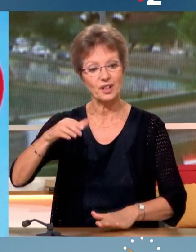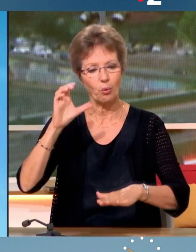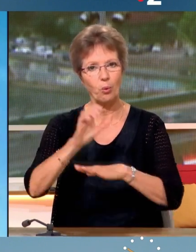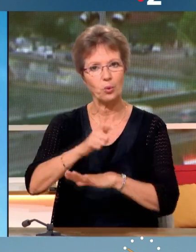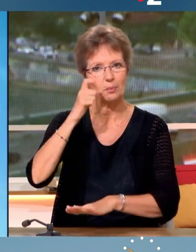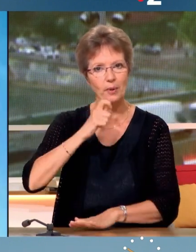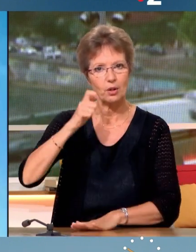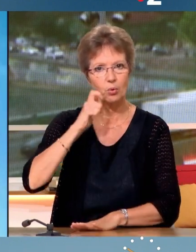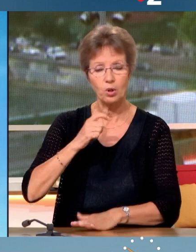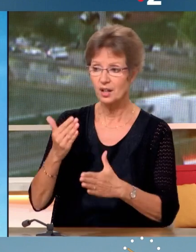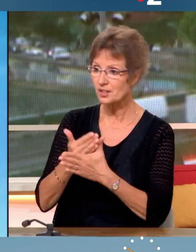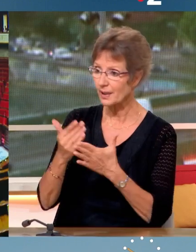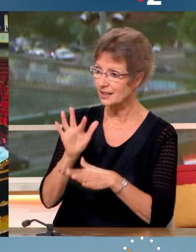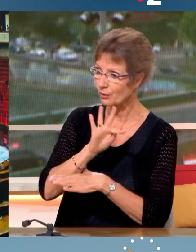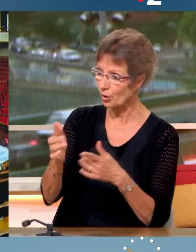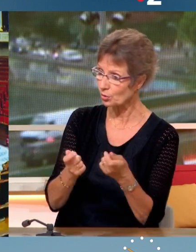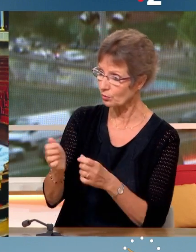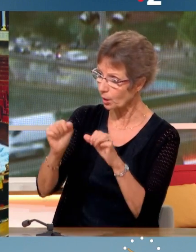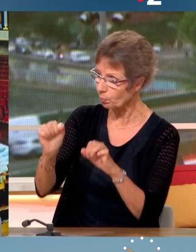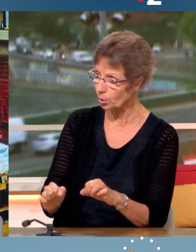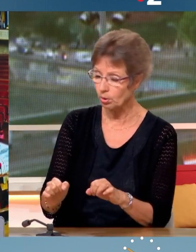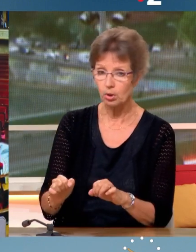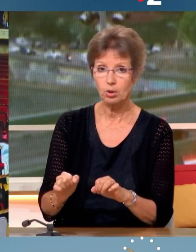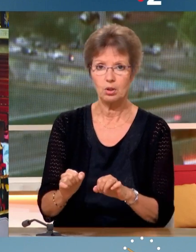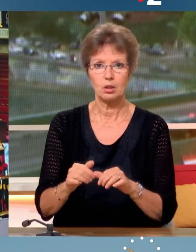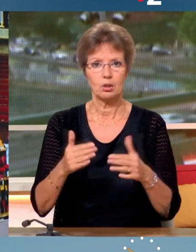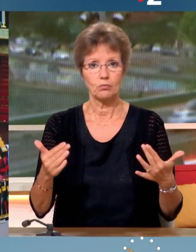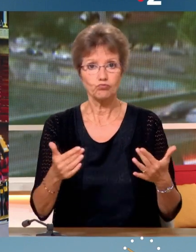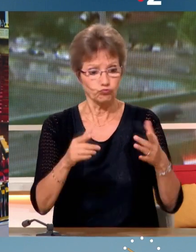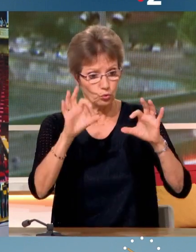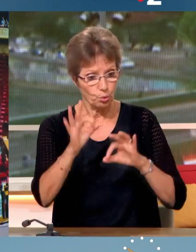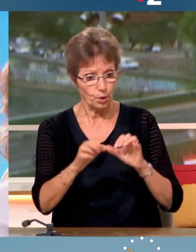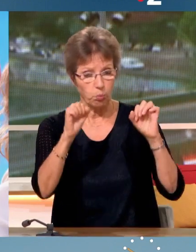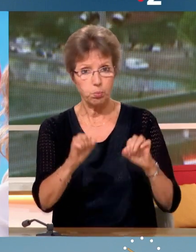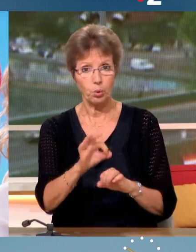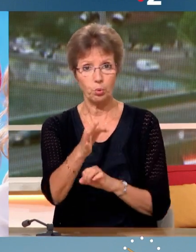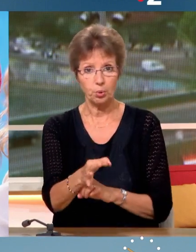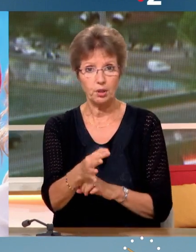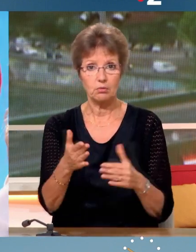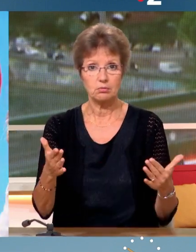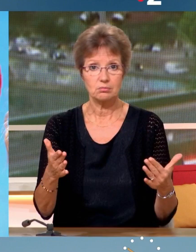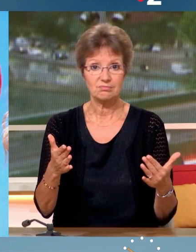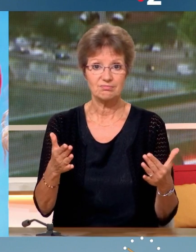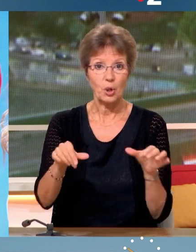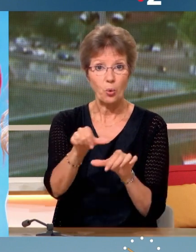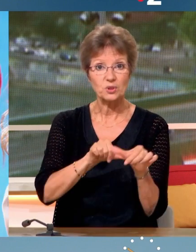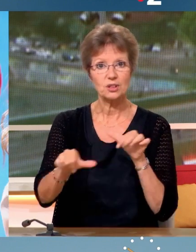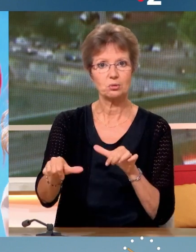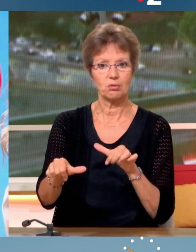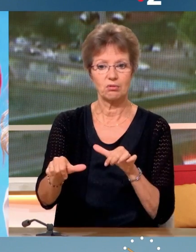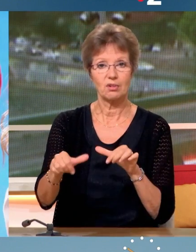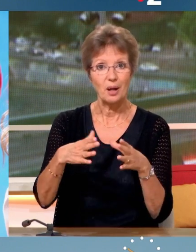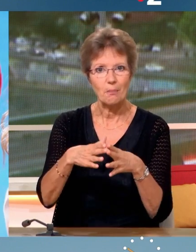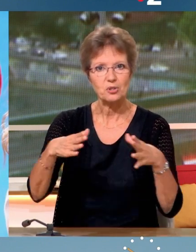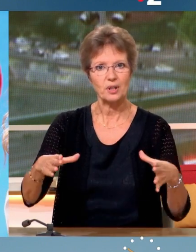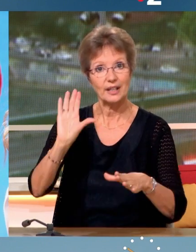France est ingouvernable ce matin, Thierry Mariani ? Non, la France est tout à fait gouvernable si on a enfin une majorité qui